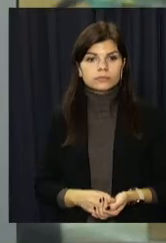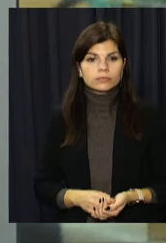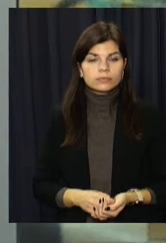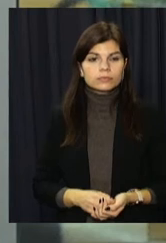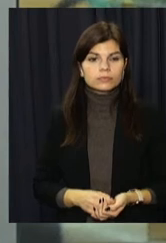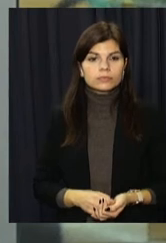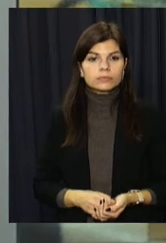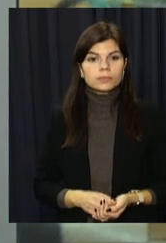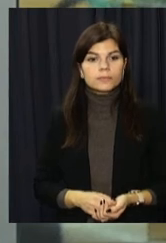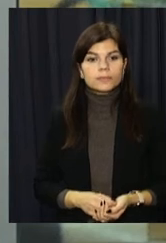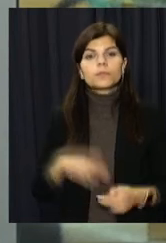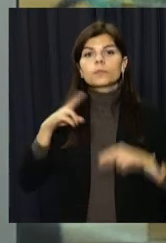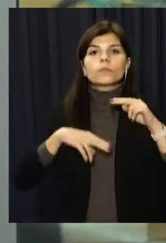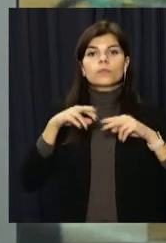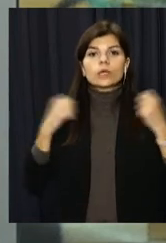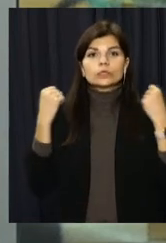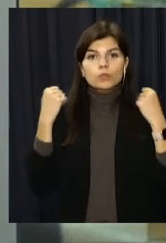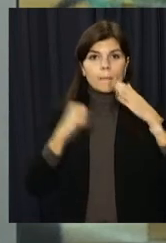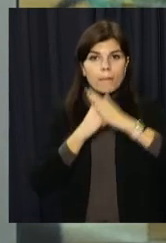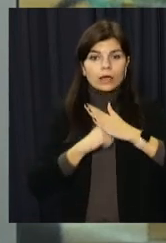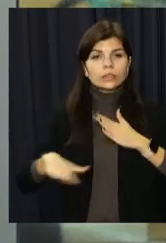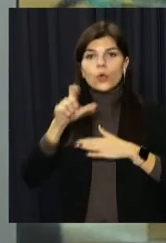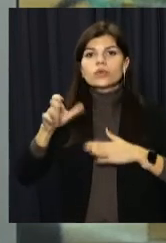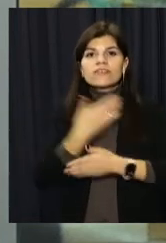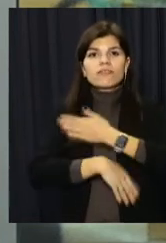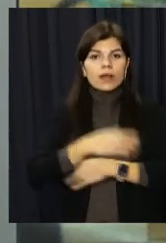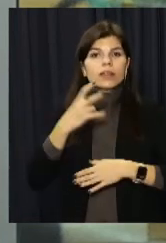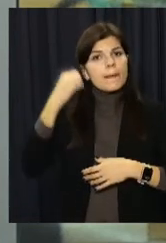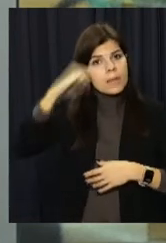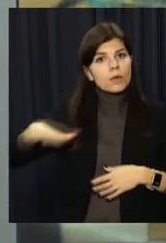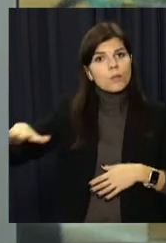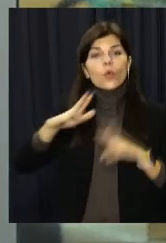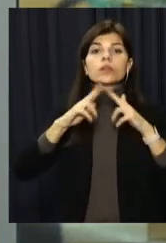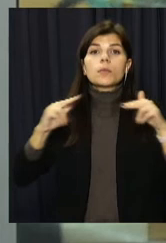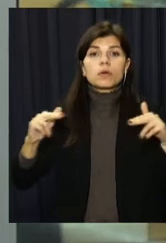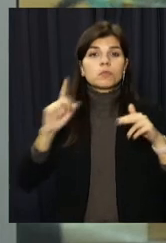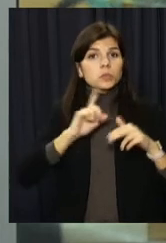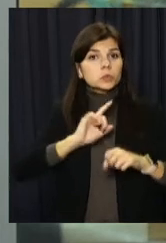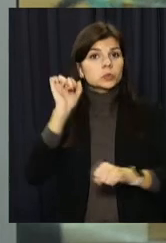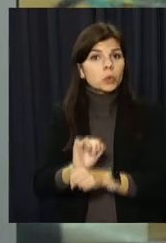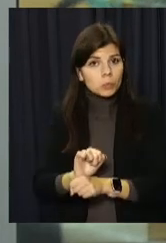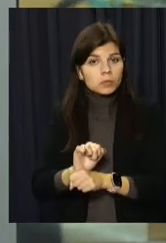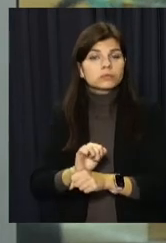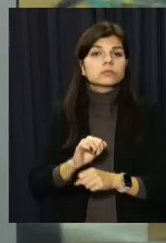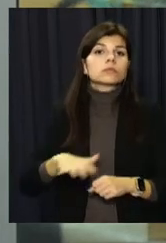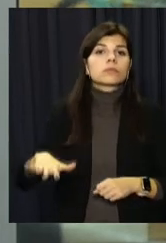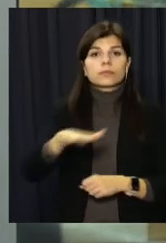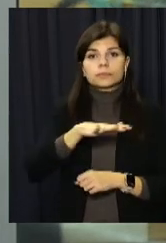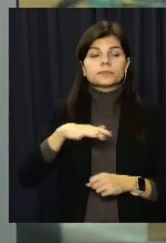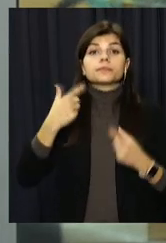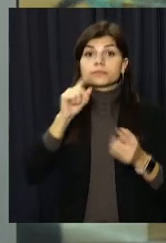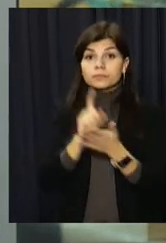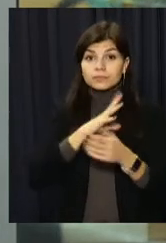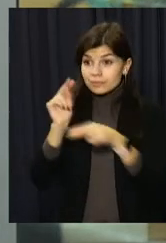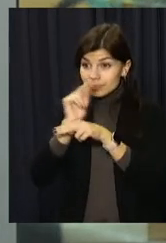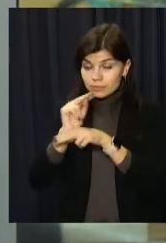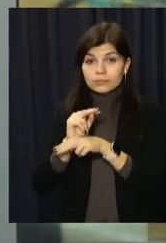Будівництво спортбази для людей з інвалідністю на перемозі у Дніпрі призупинили. Паркан на набережній, де її мали зводити,